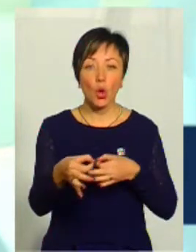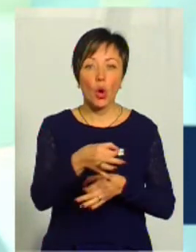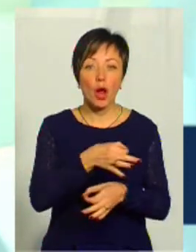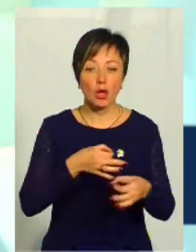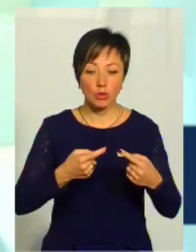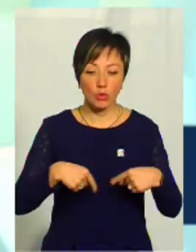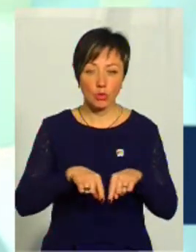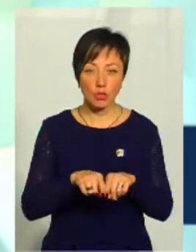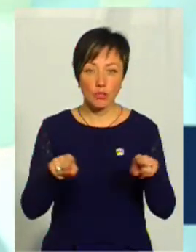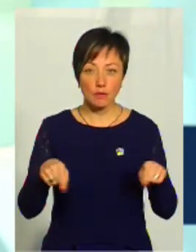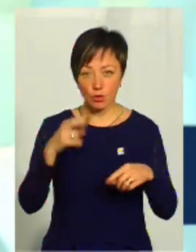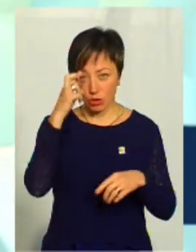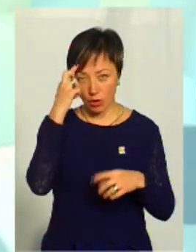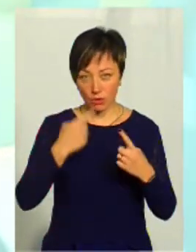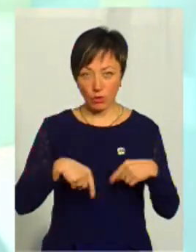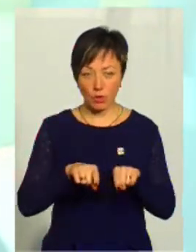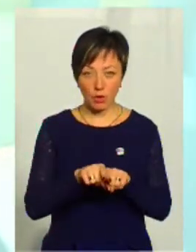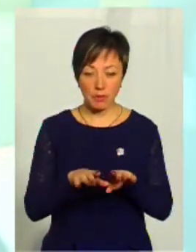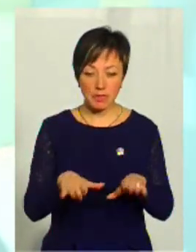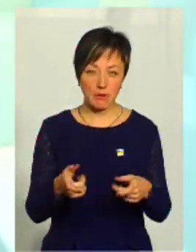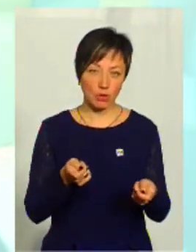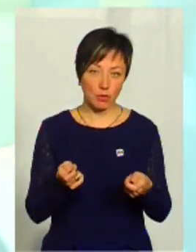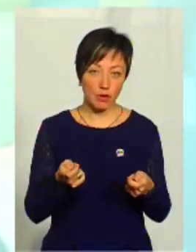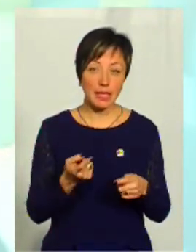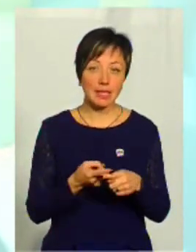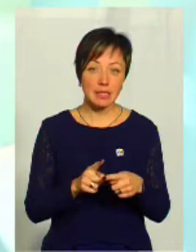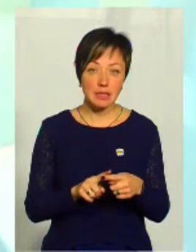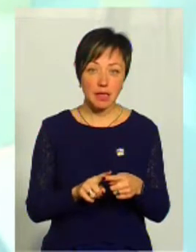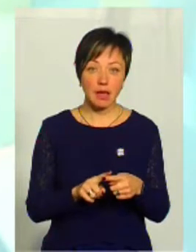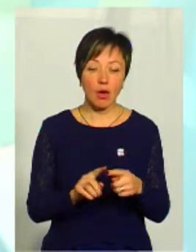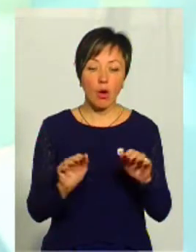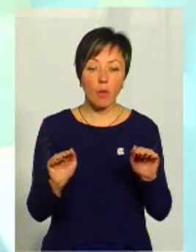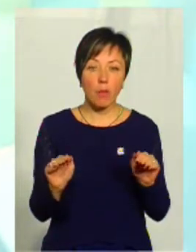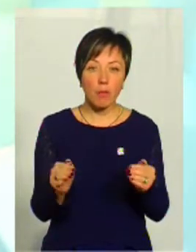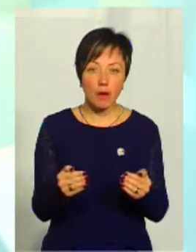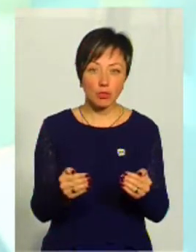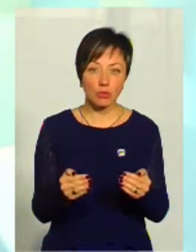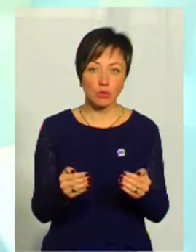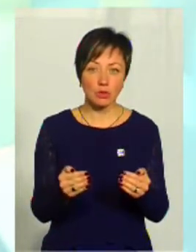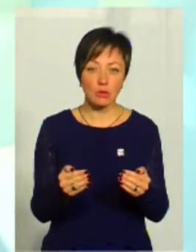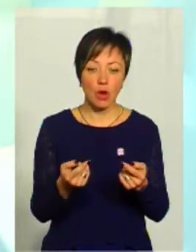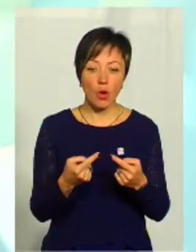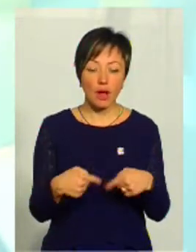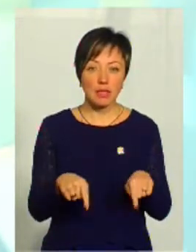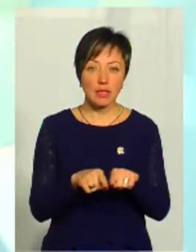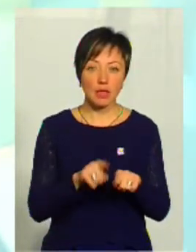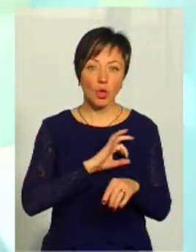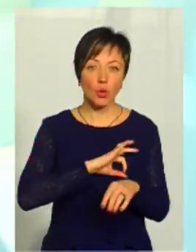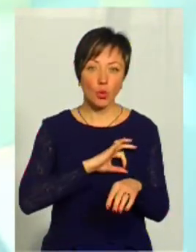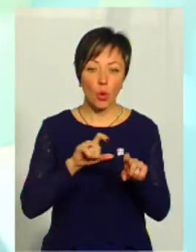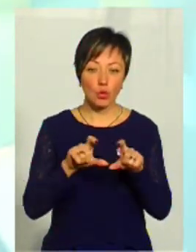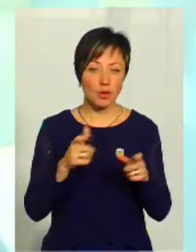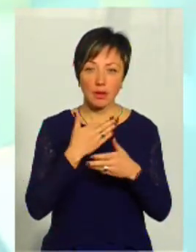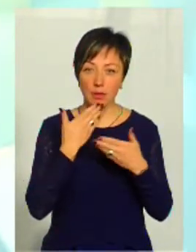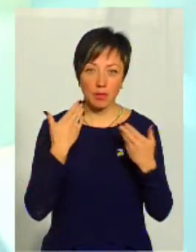органах, які створюються державними органами та органами місцевого самоврядування. І оце саме обмежується організації без статусу юрисоби,